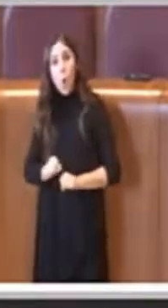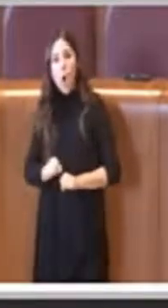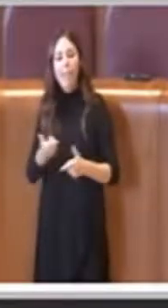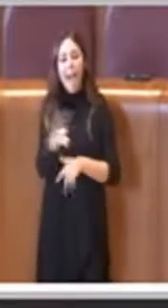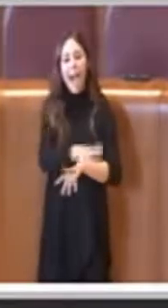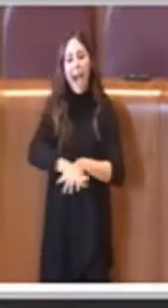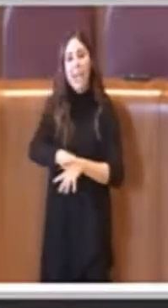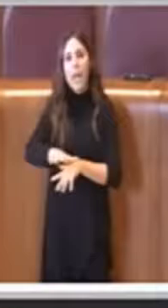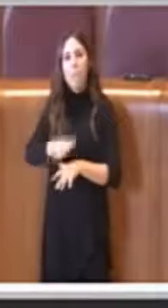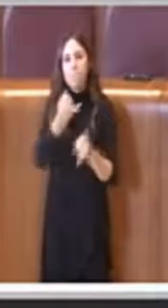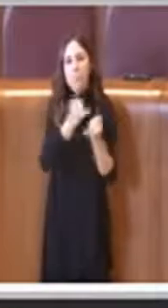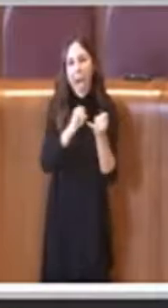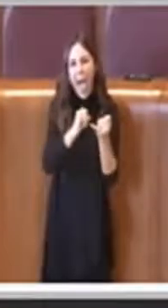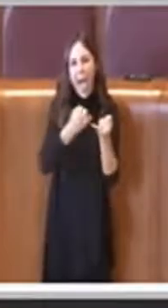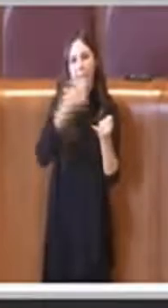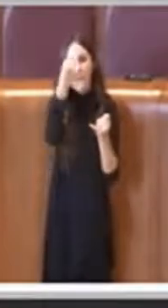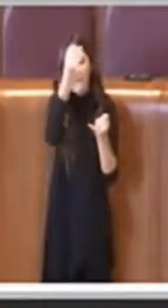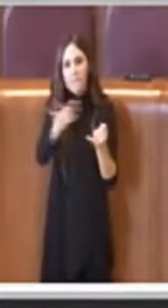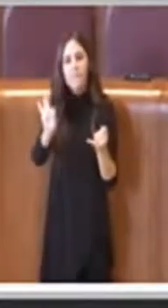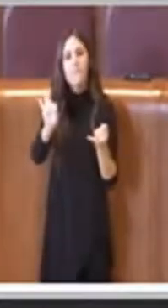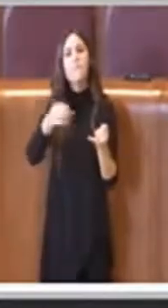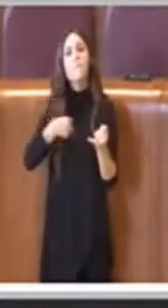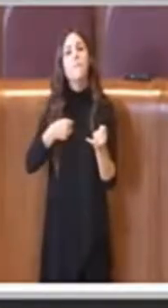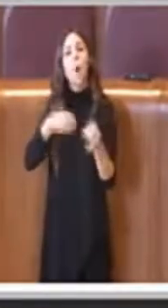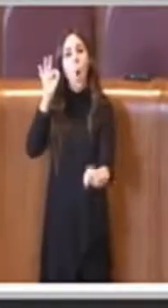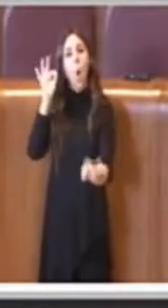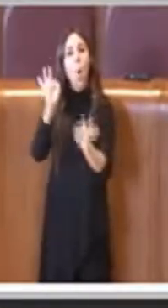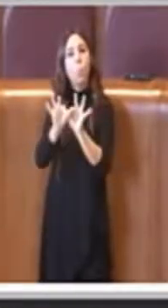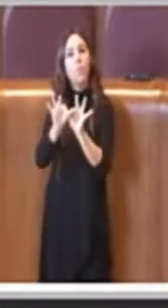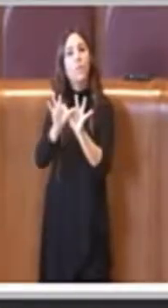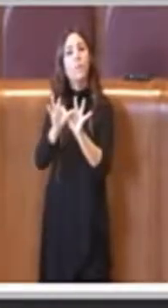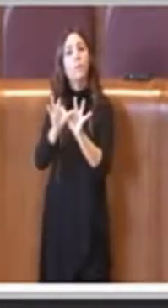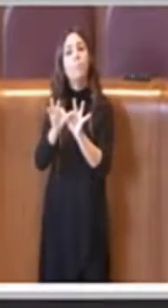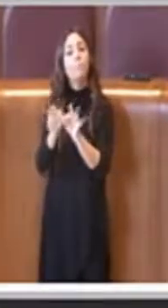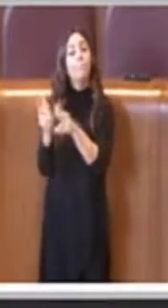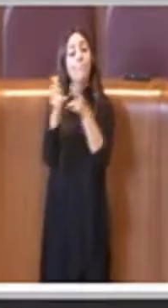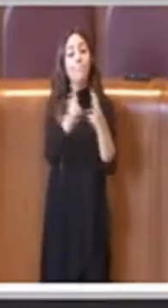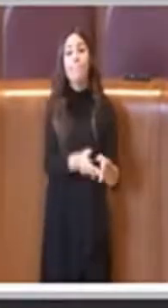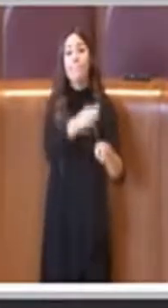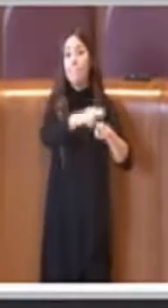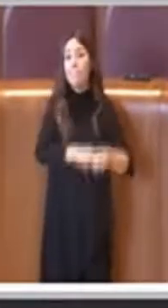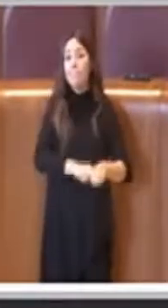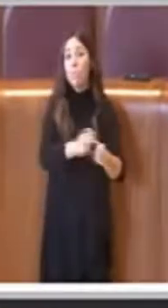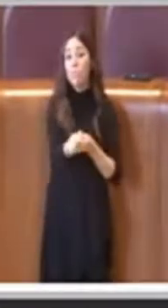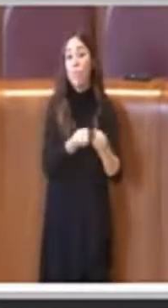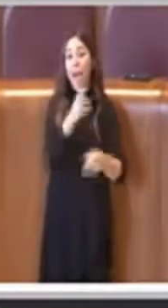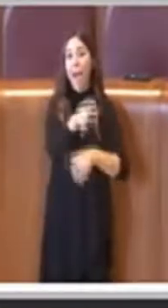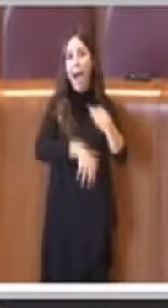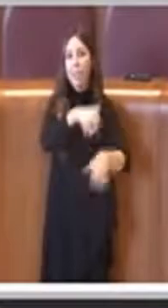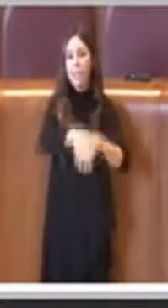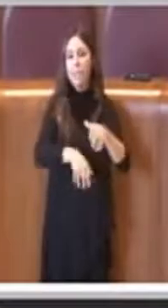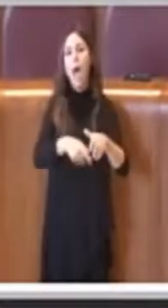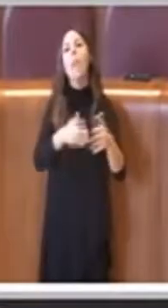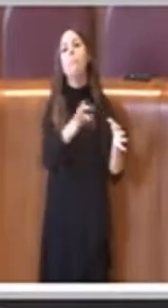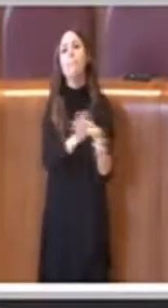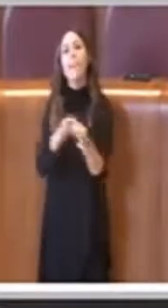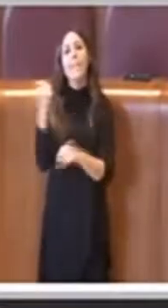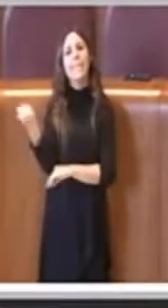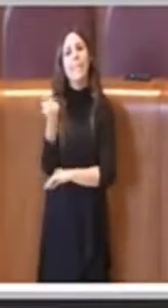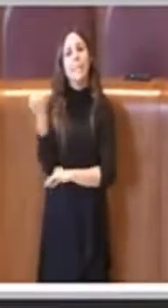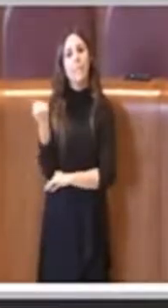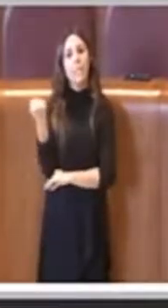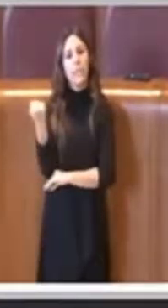aree delimitate e segnalate per lo stazionamento delle vetture a attrazione animale per i servizi di piazza. Noi